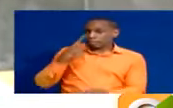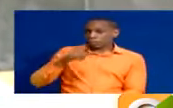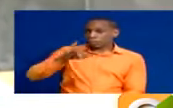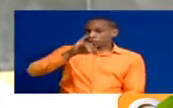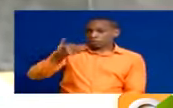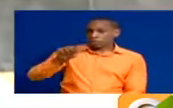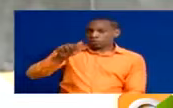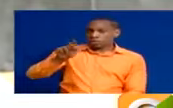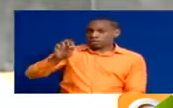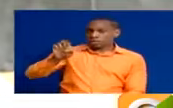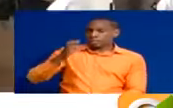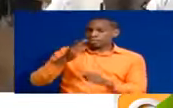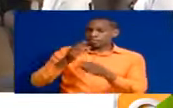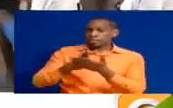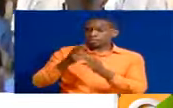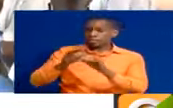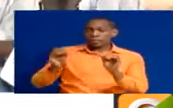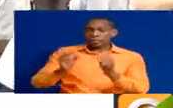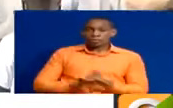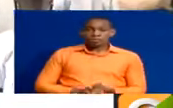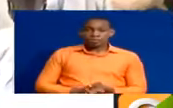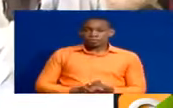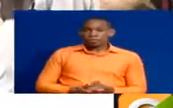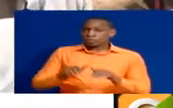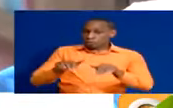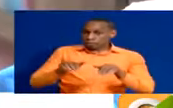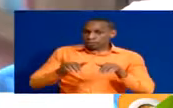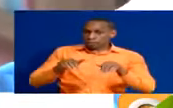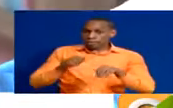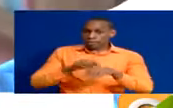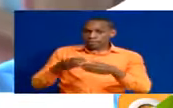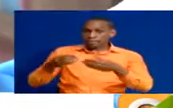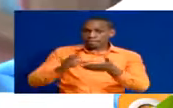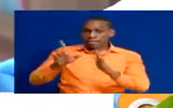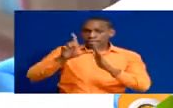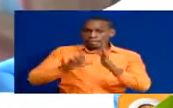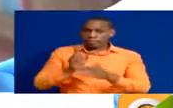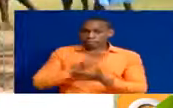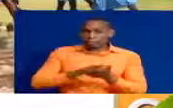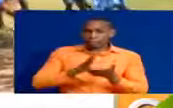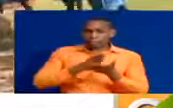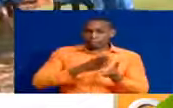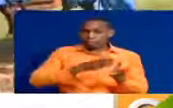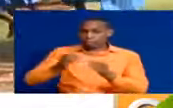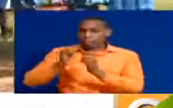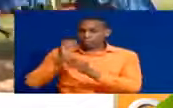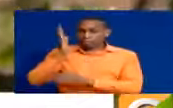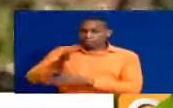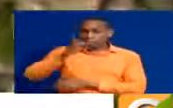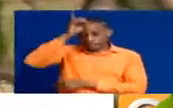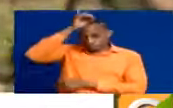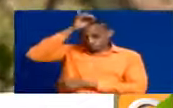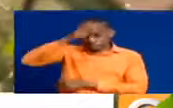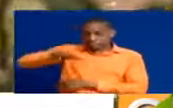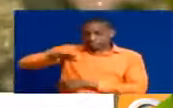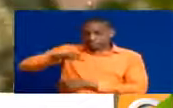jen, ambalo siijina lake. For example, tunamsubiri hadi mwisho wa somo na kuelekea moja kwa moja nae hadi katika kijiji